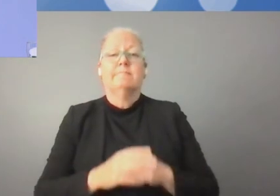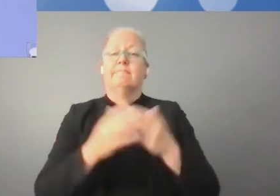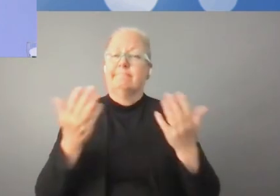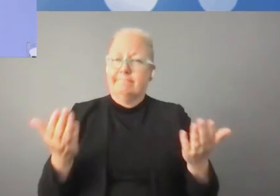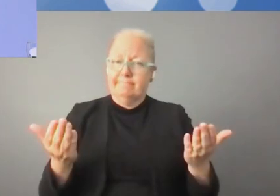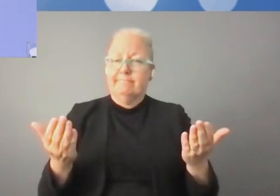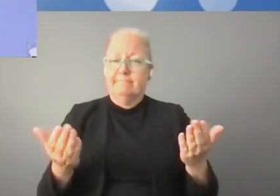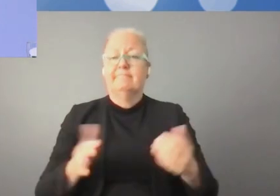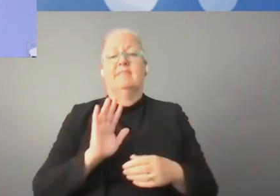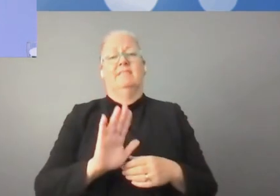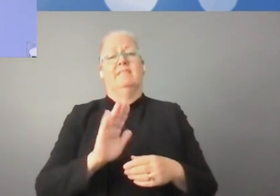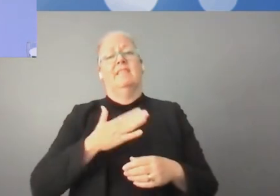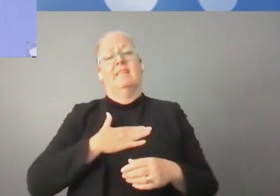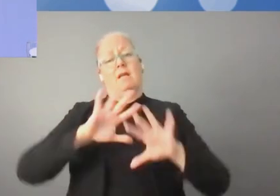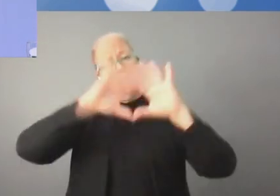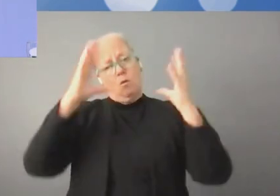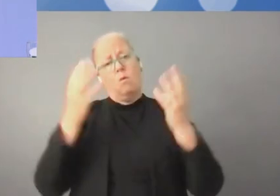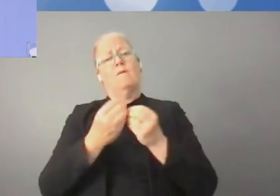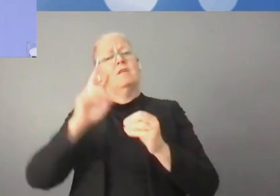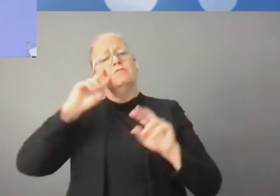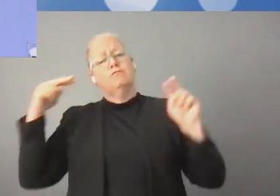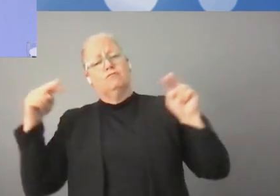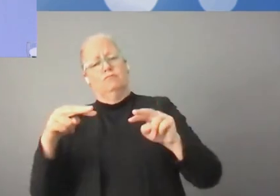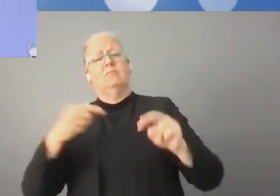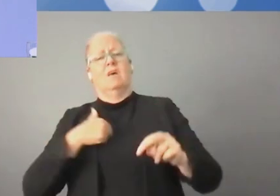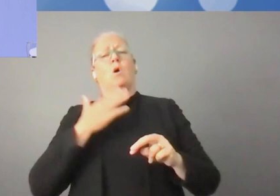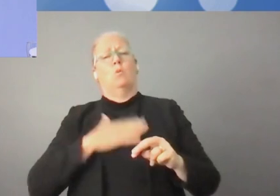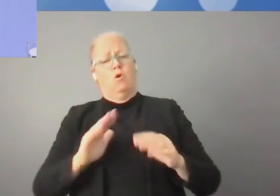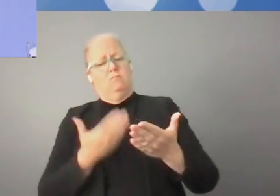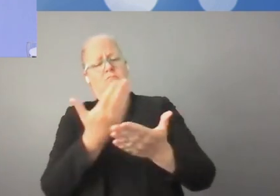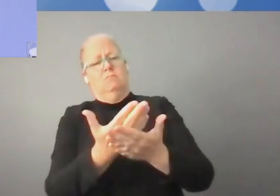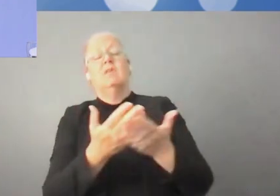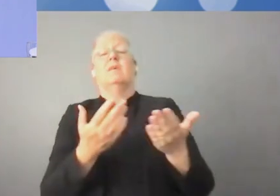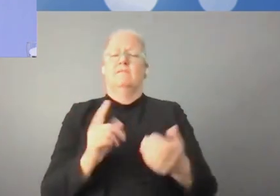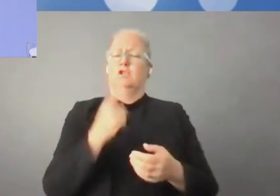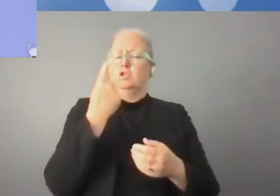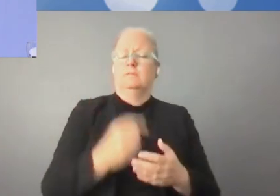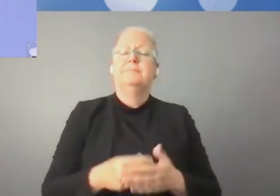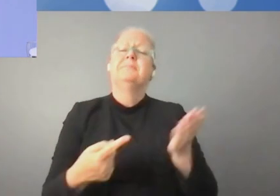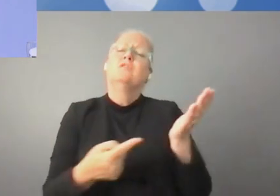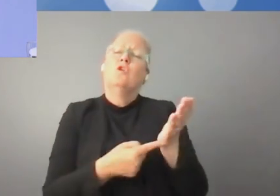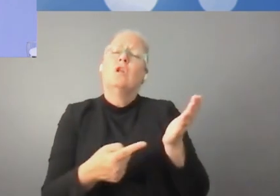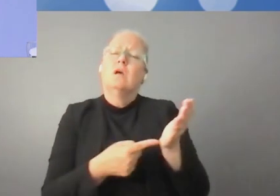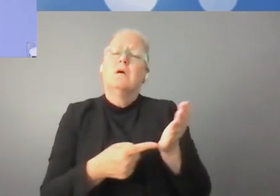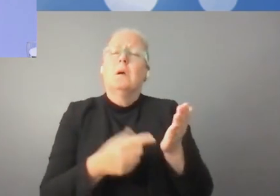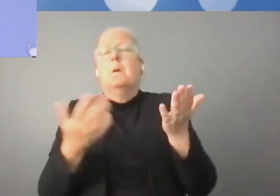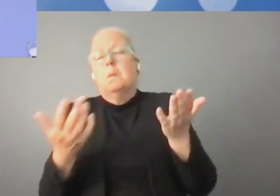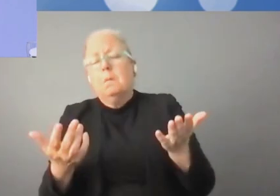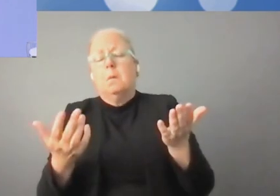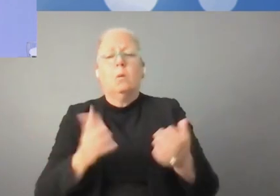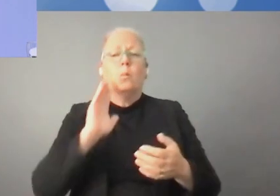dangers et saisir les opportunités qui sont représentées. Voilà notre objectif principal. Bien entendu,